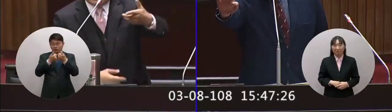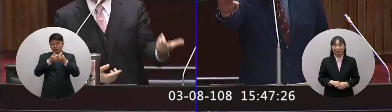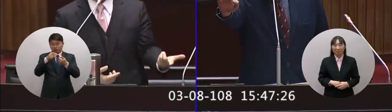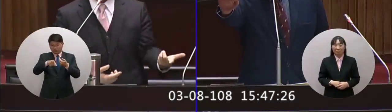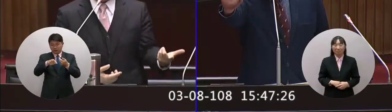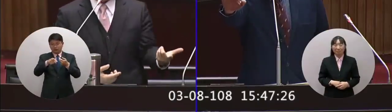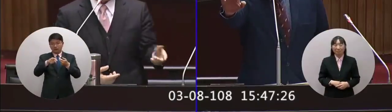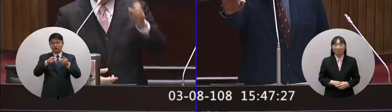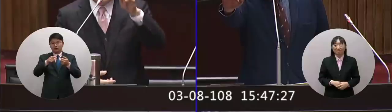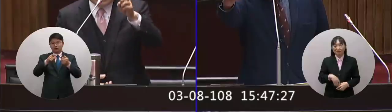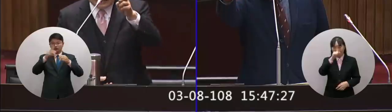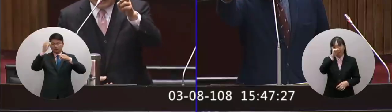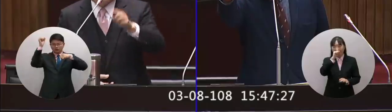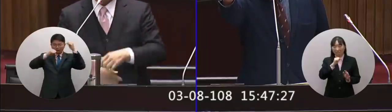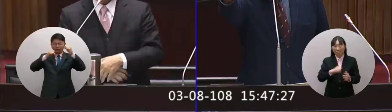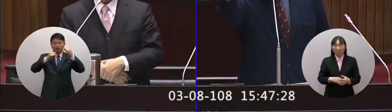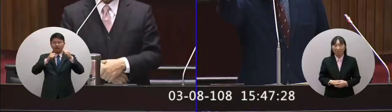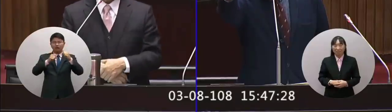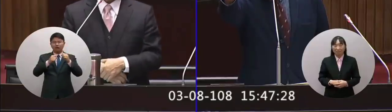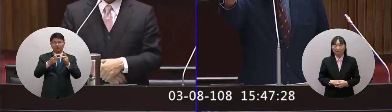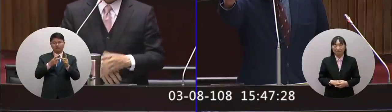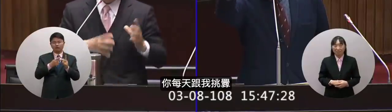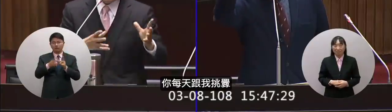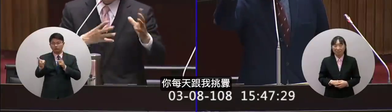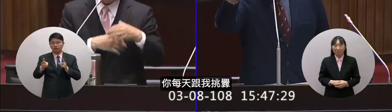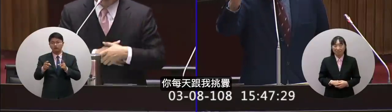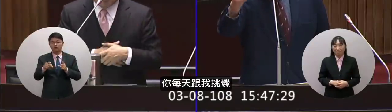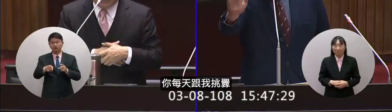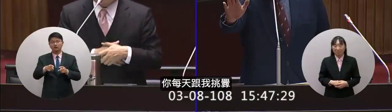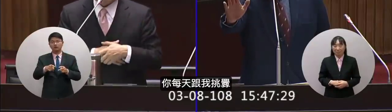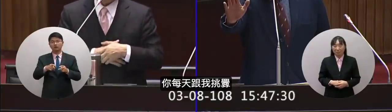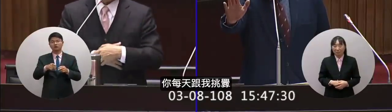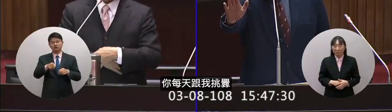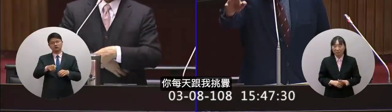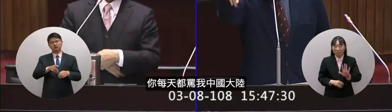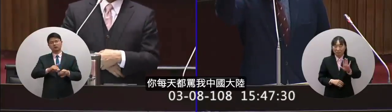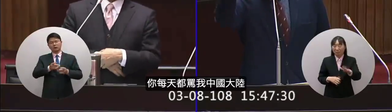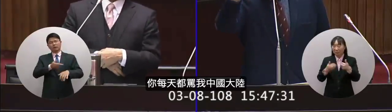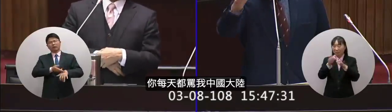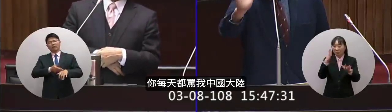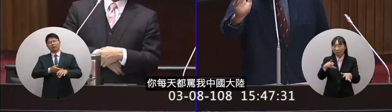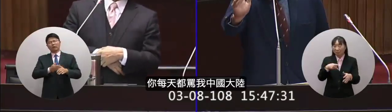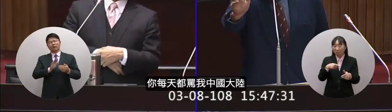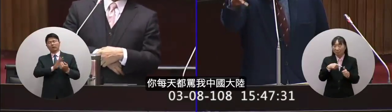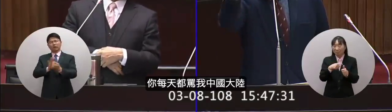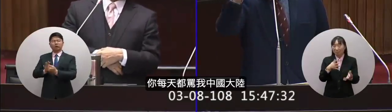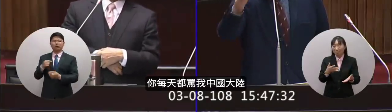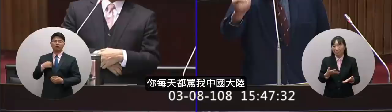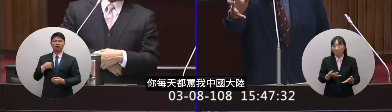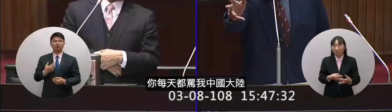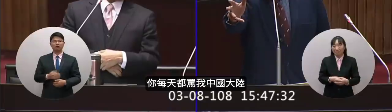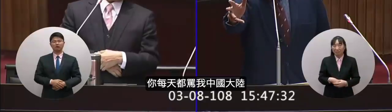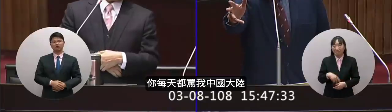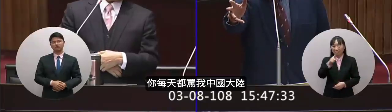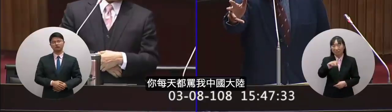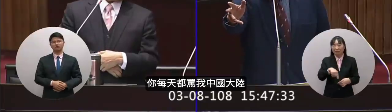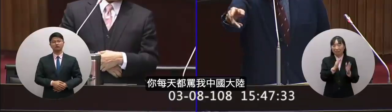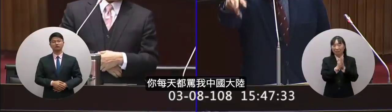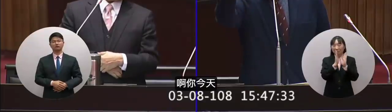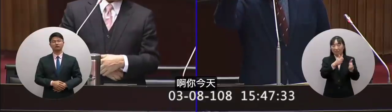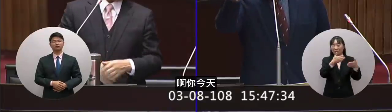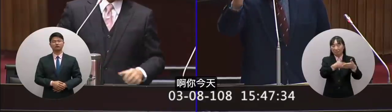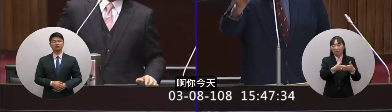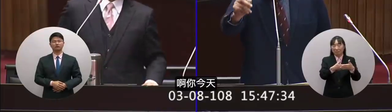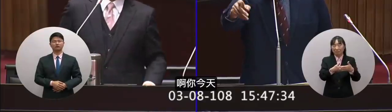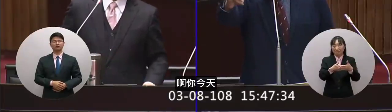起更來通知了一點重每天都會挑釁你每天都會挑挑釁大力